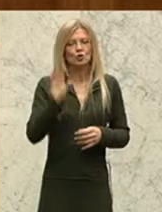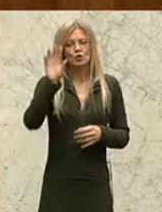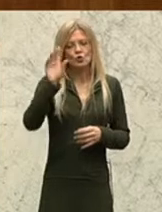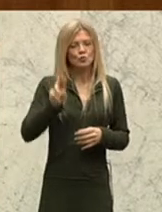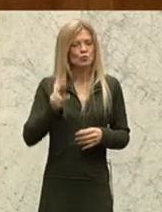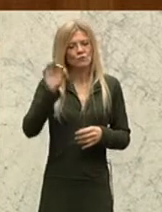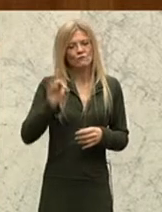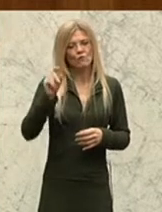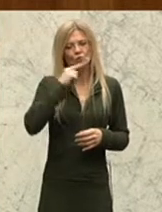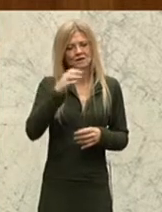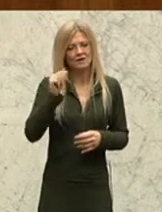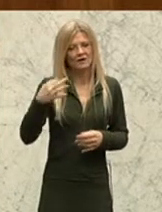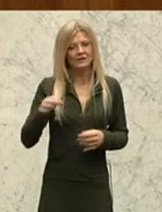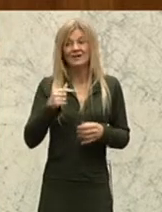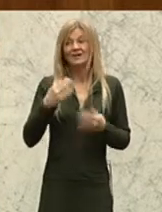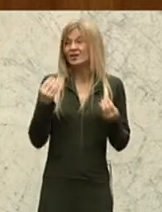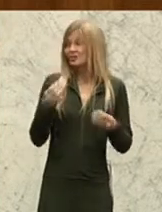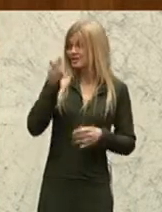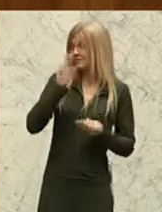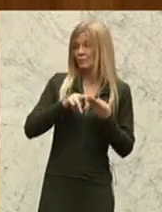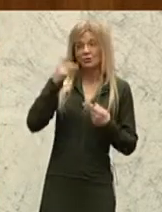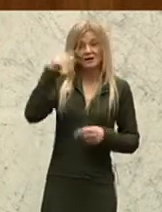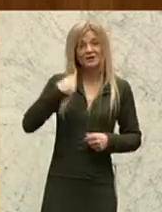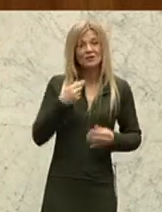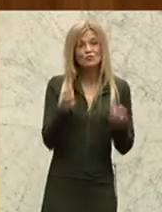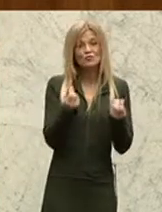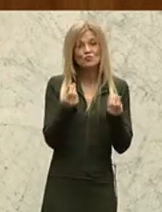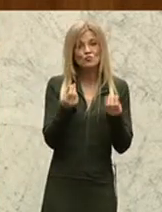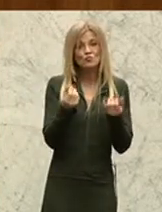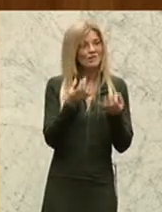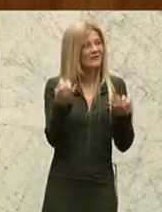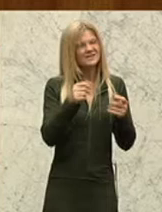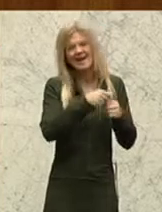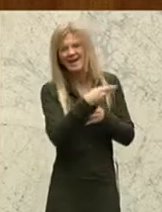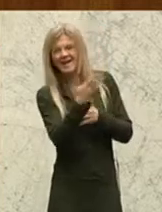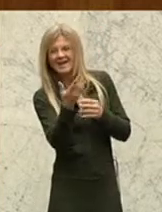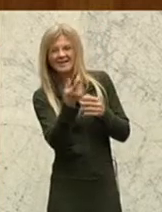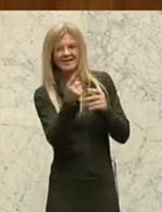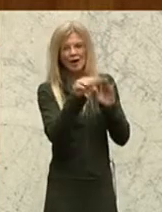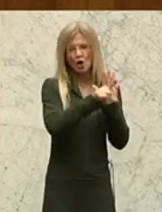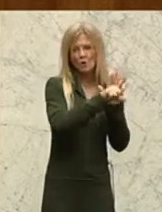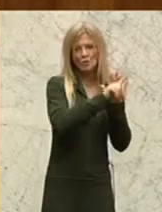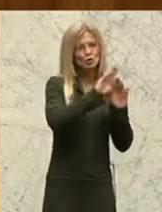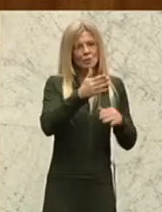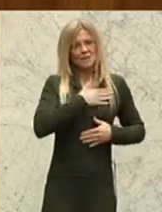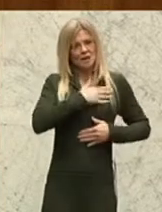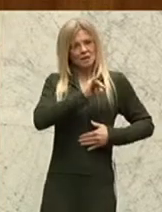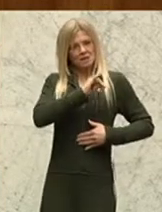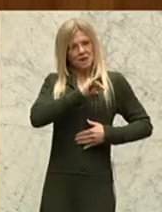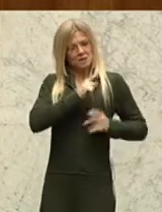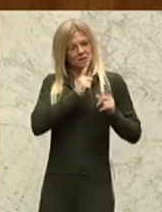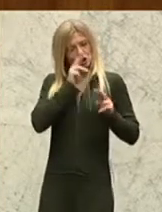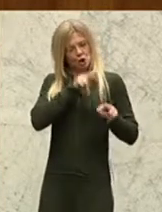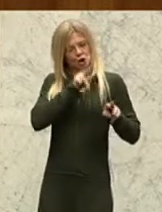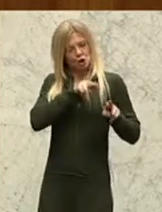fast den Eindruck derzeit, dass manche Lobbyisten nur die eigenen Interessen verfolgen und es